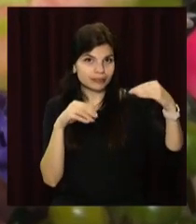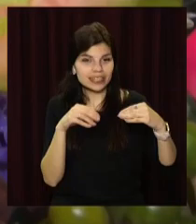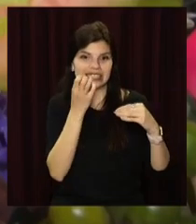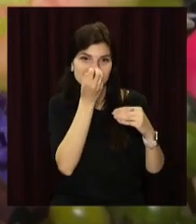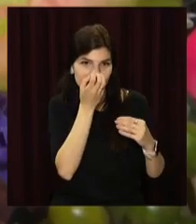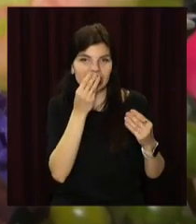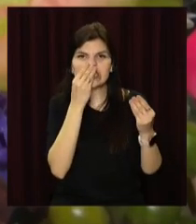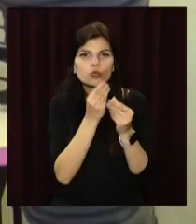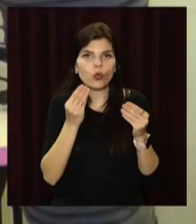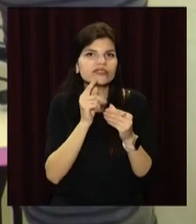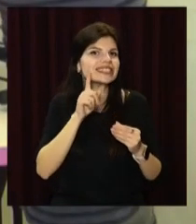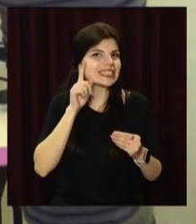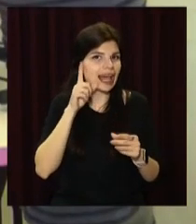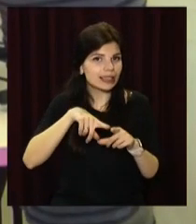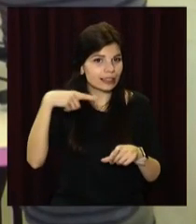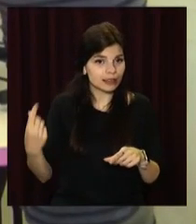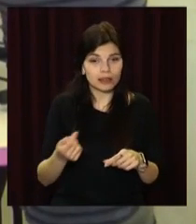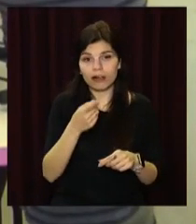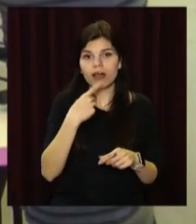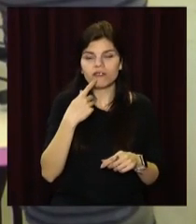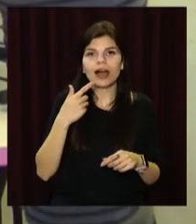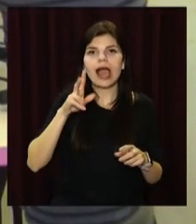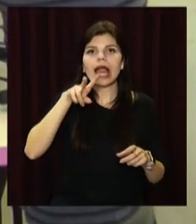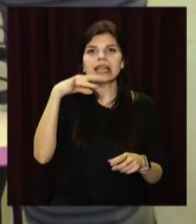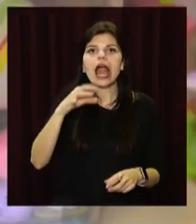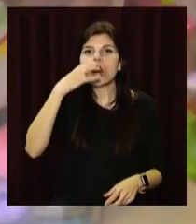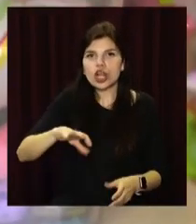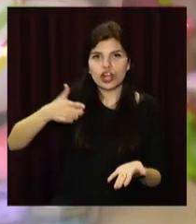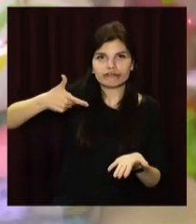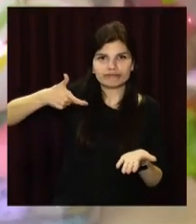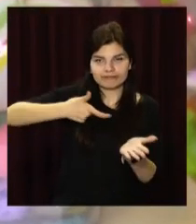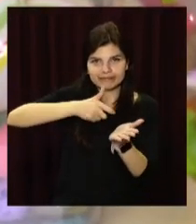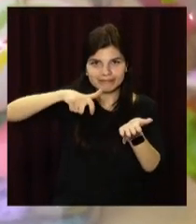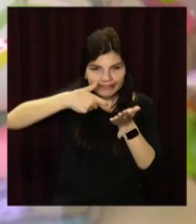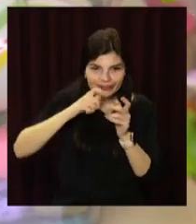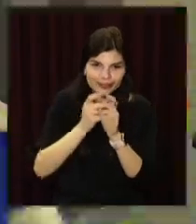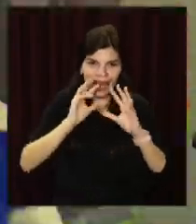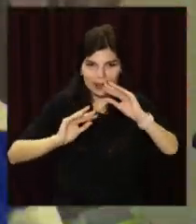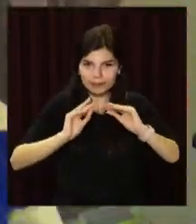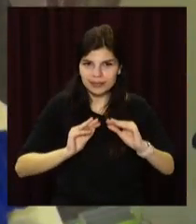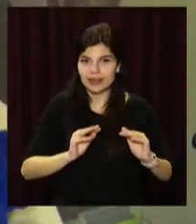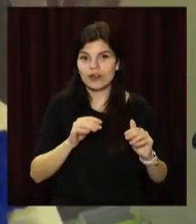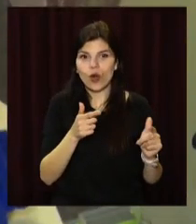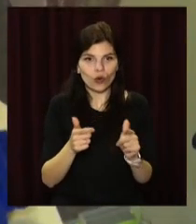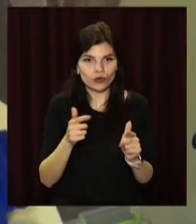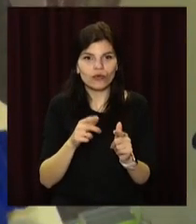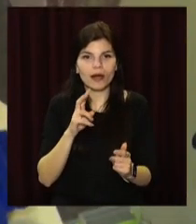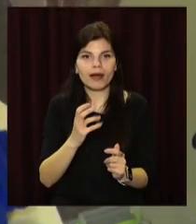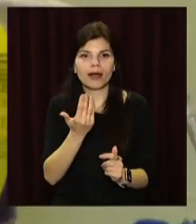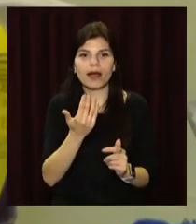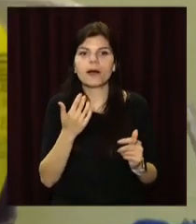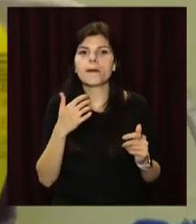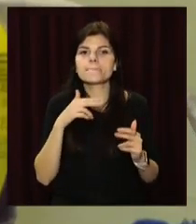і іскусственне зелі. Озброїлася клеєвим пістолетом та яскравими декоративними дрібничками і готова до оздоблення пасхального